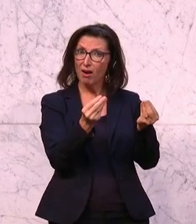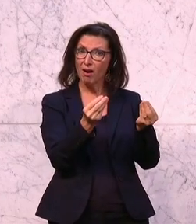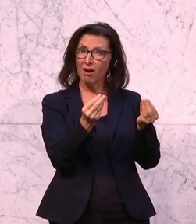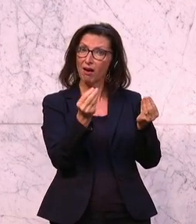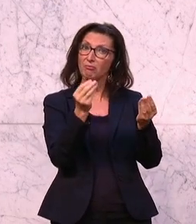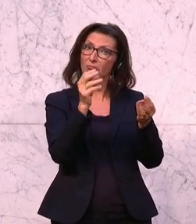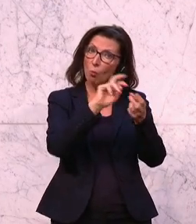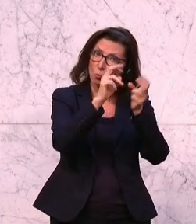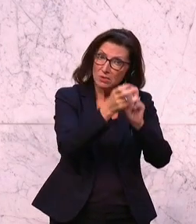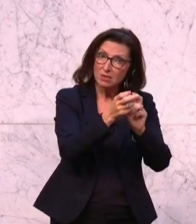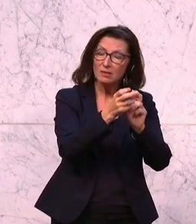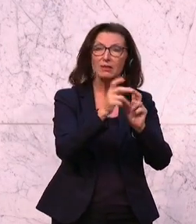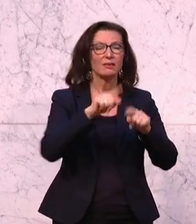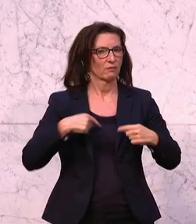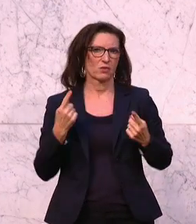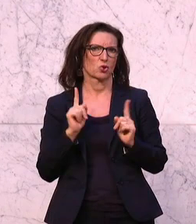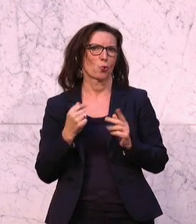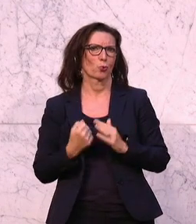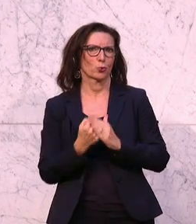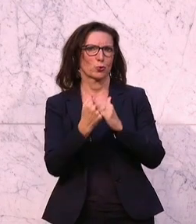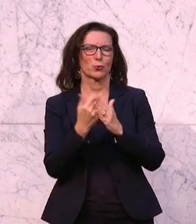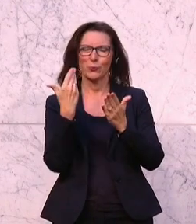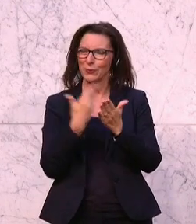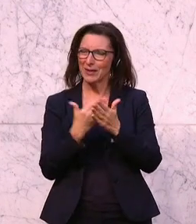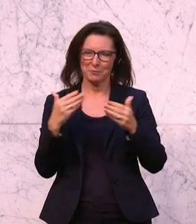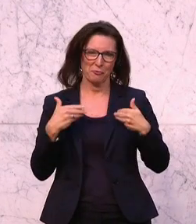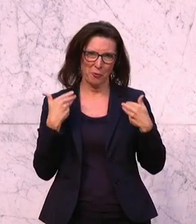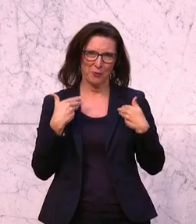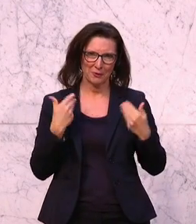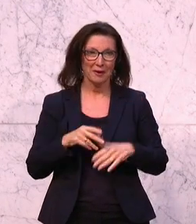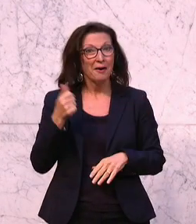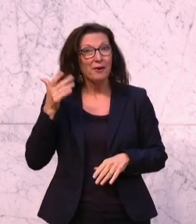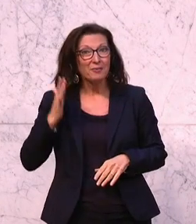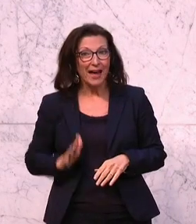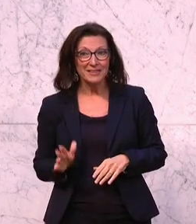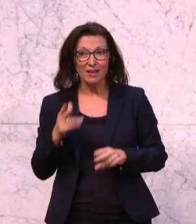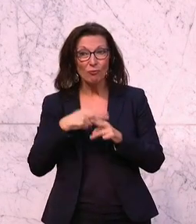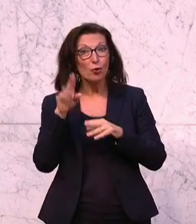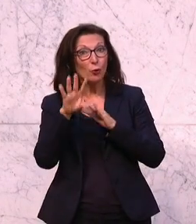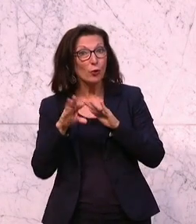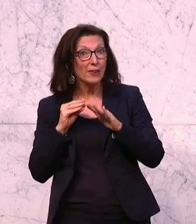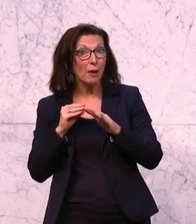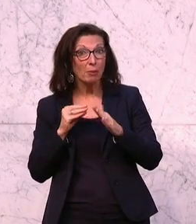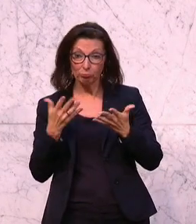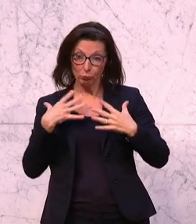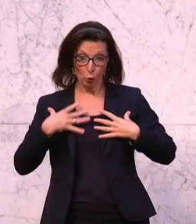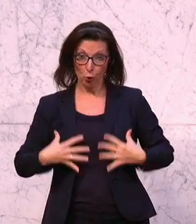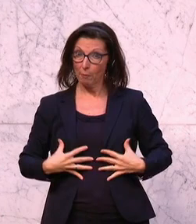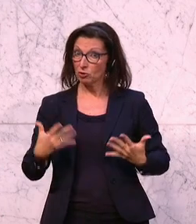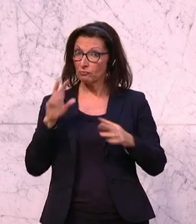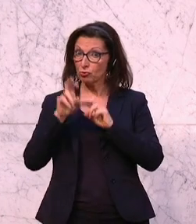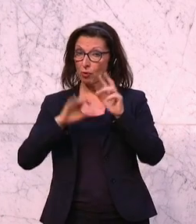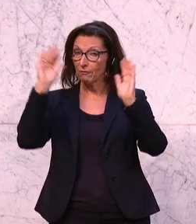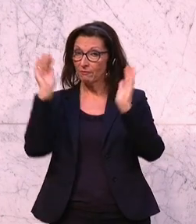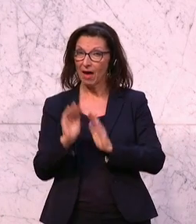auch entsprechend unterstützen. Und deshalb freut es mich, dass wir einerseits für die Unternehmen die Körperschaftsteuer senken. Auch